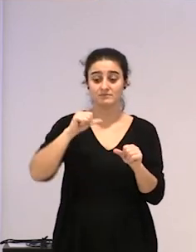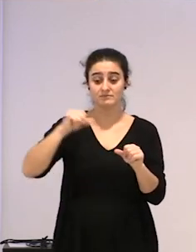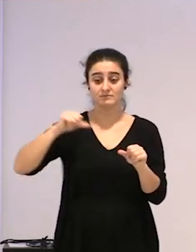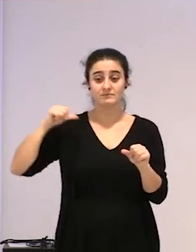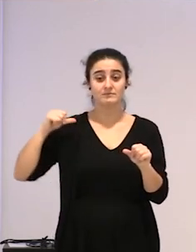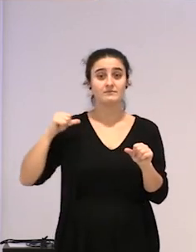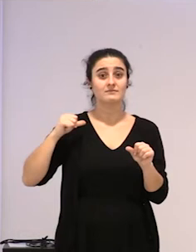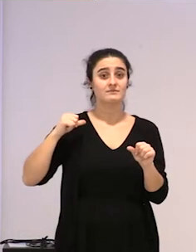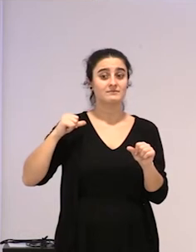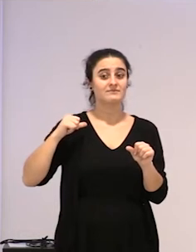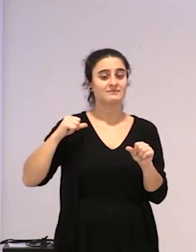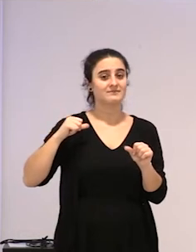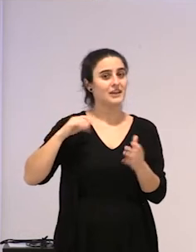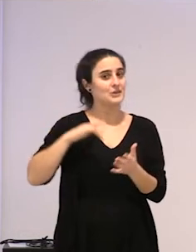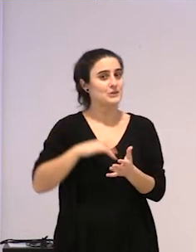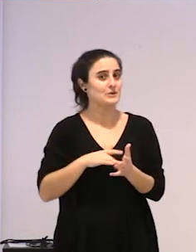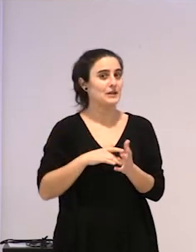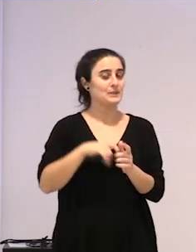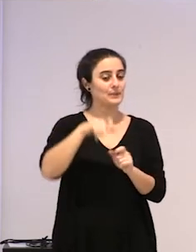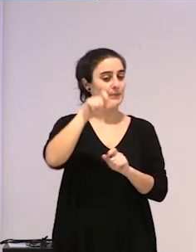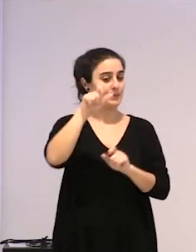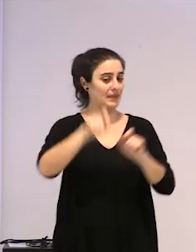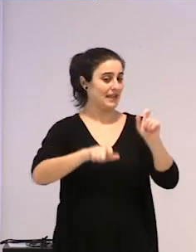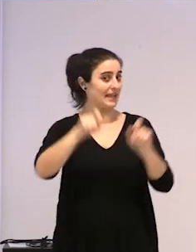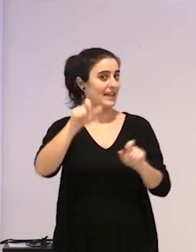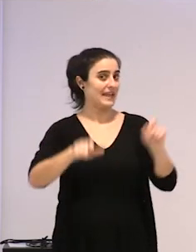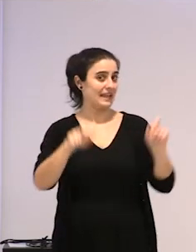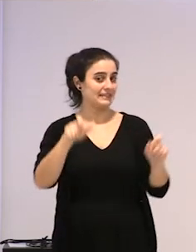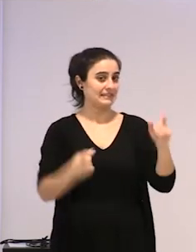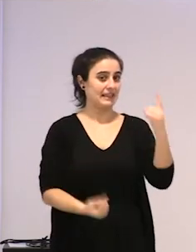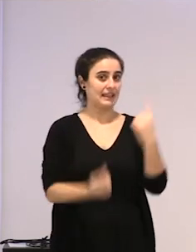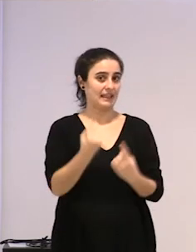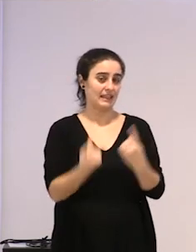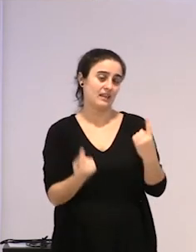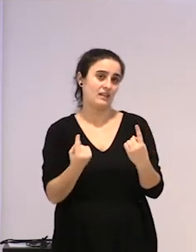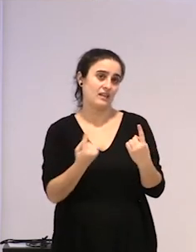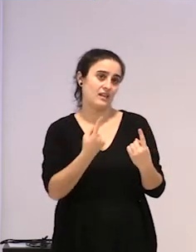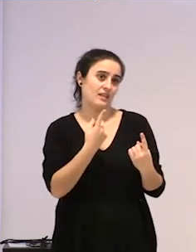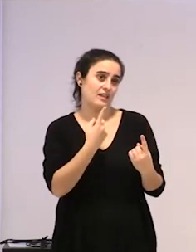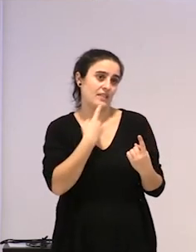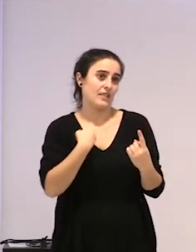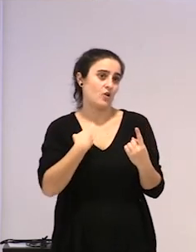inguruko, ez, gertukoen ere mutik, ba, nolabait,